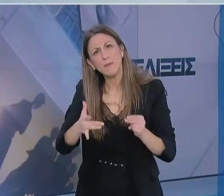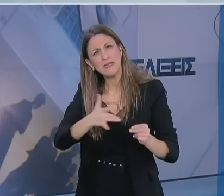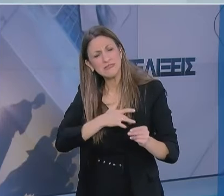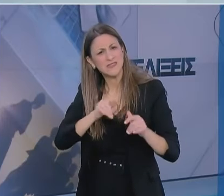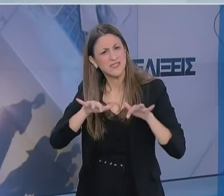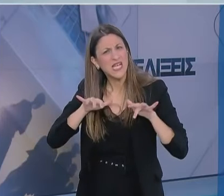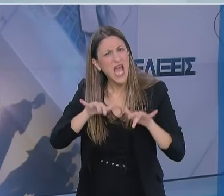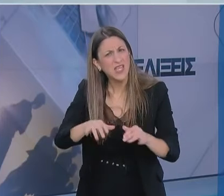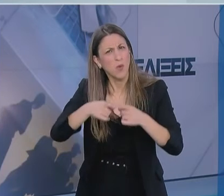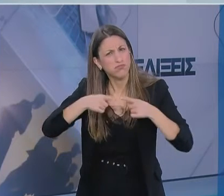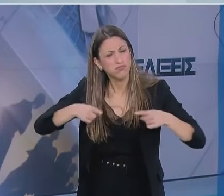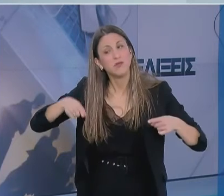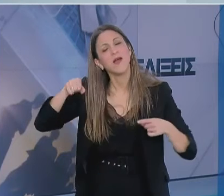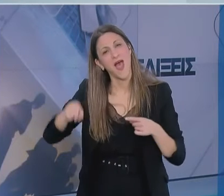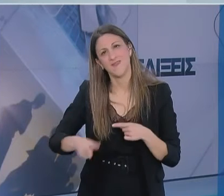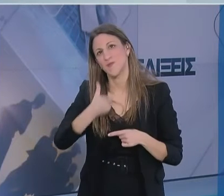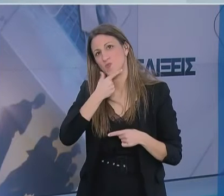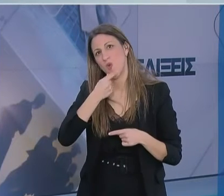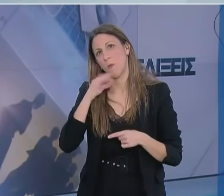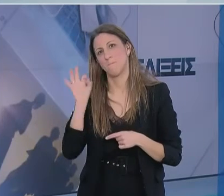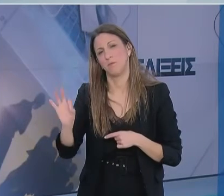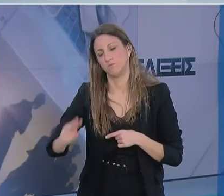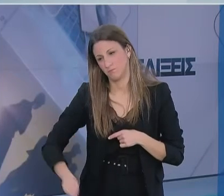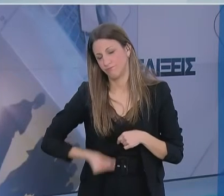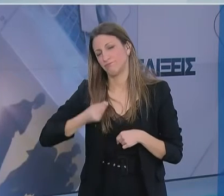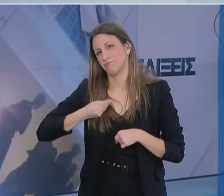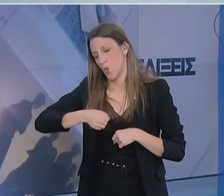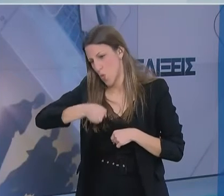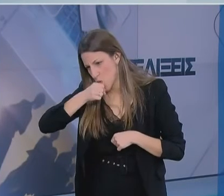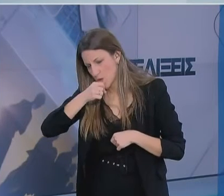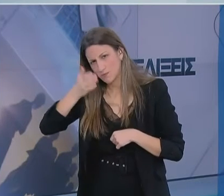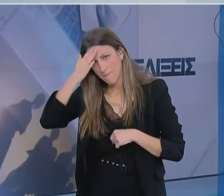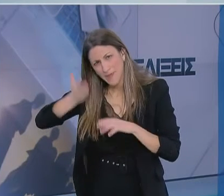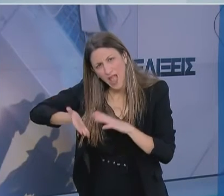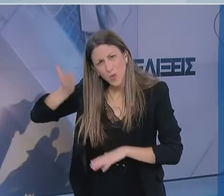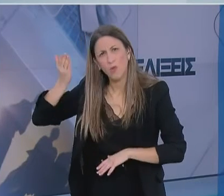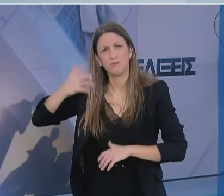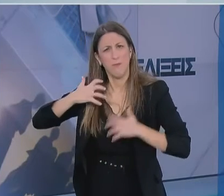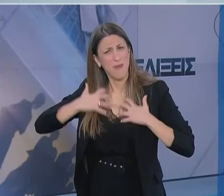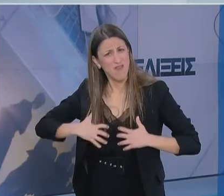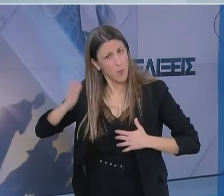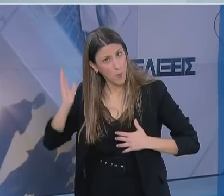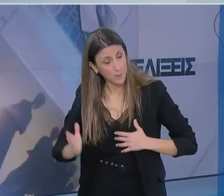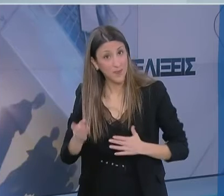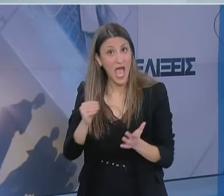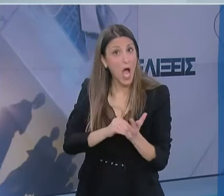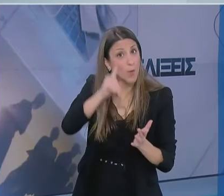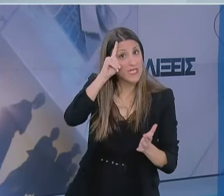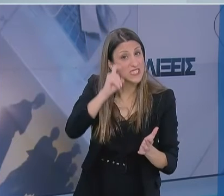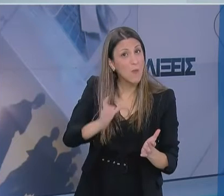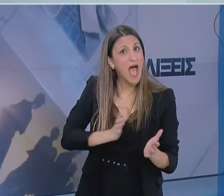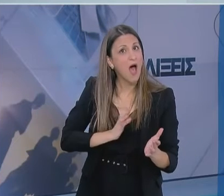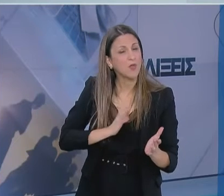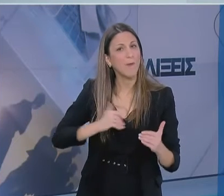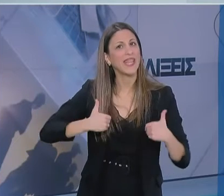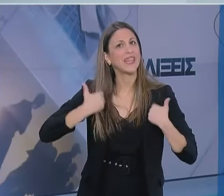νοσούν βαρύτερα και έχουν περισσότερη πιθανότητα να κάνουν συμπτώματα. Αλλά επίσης ξέρουμε ότι κάποιοι νέοι με τον μηχανισμό